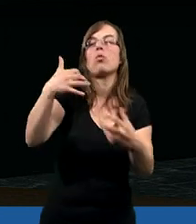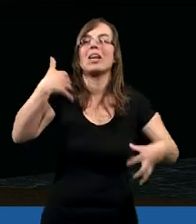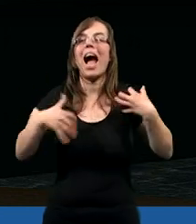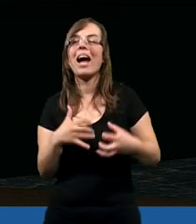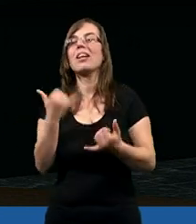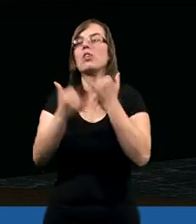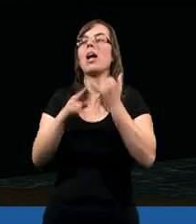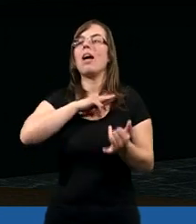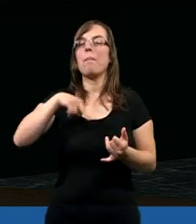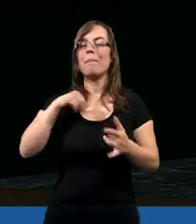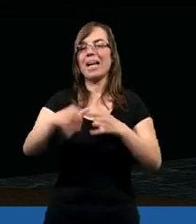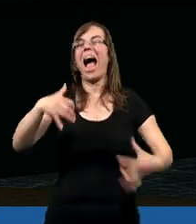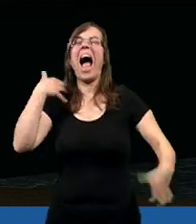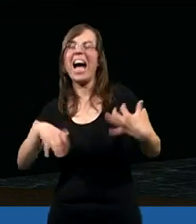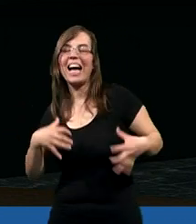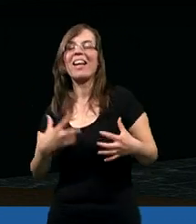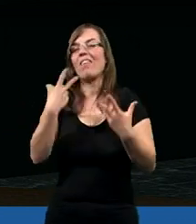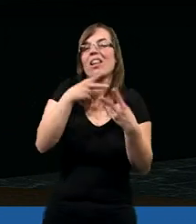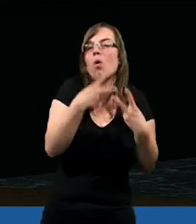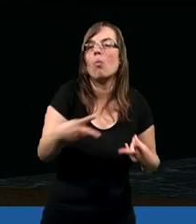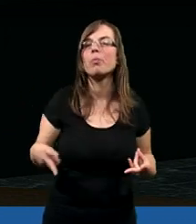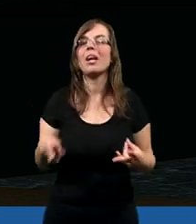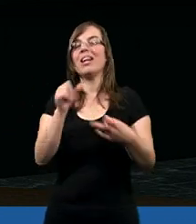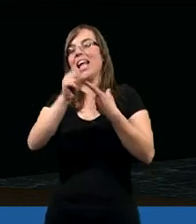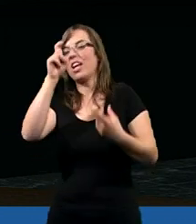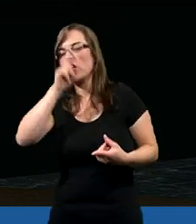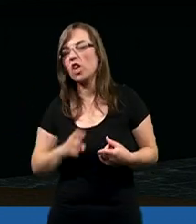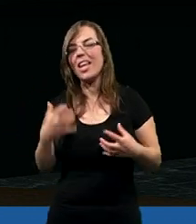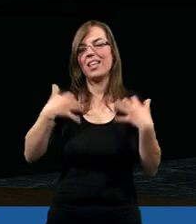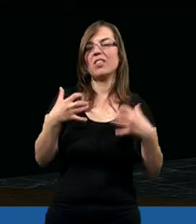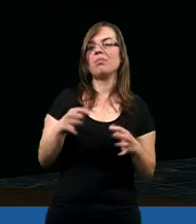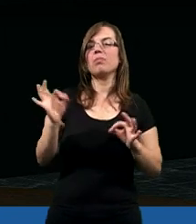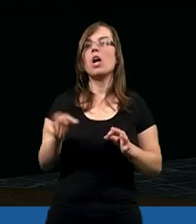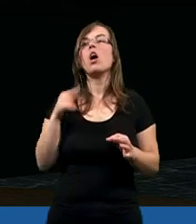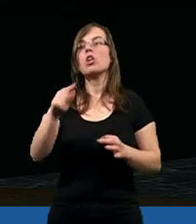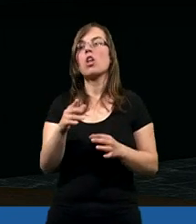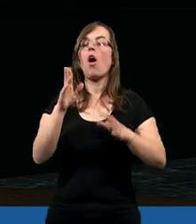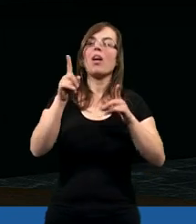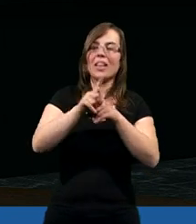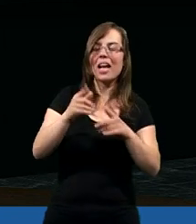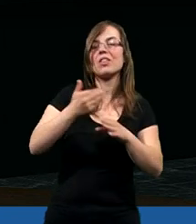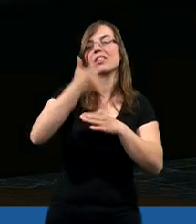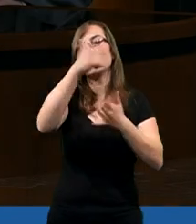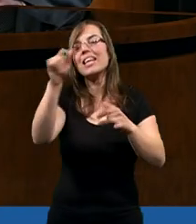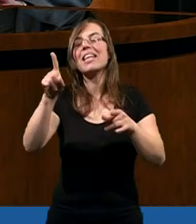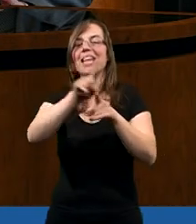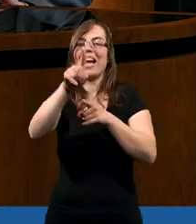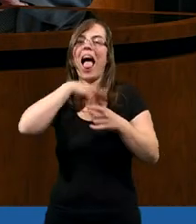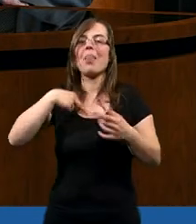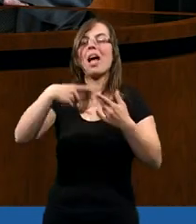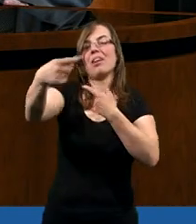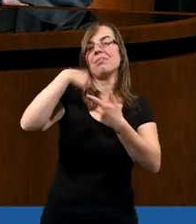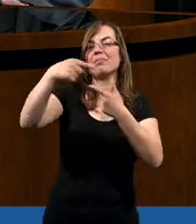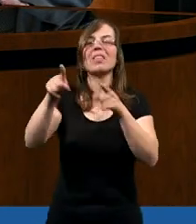agresję. Więc jeżeli my jesteśmy agresywni, nieuprzejmi, jesteśmy źli, to wówczas i inni są do nas. Jeżeli